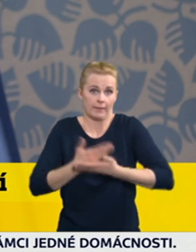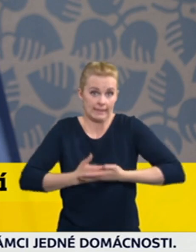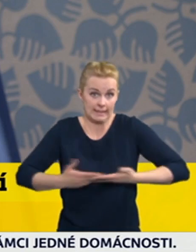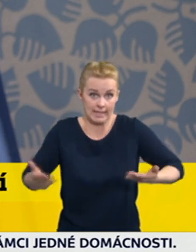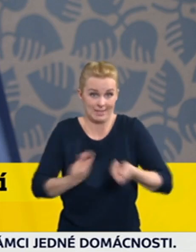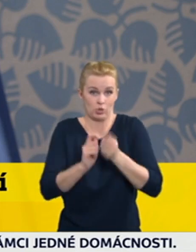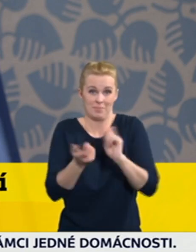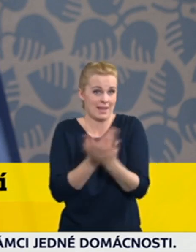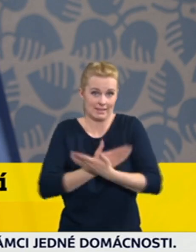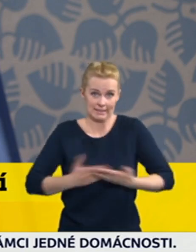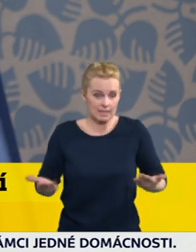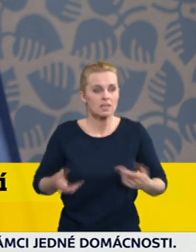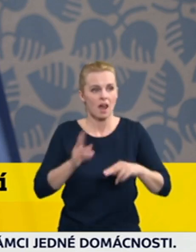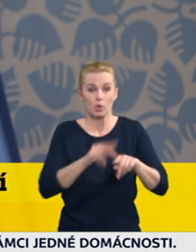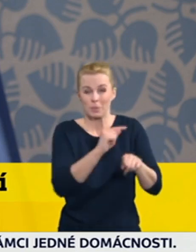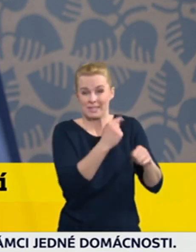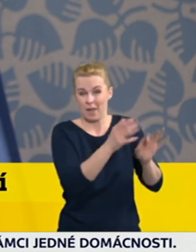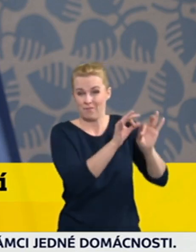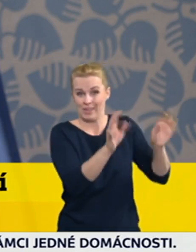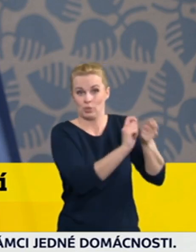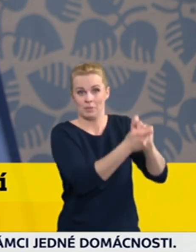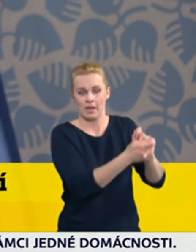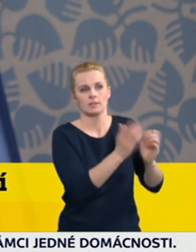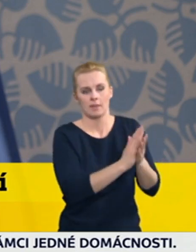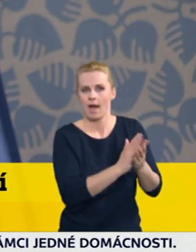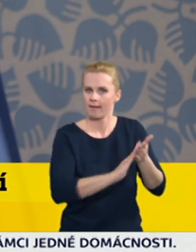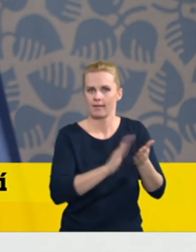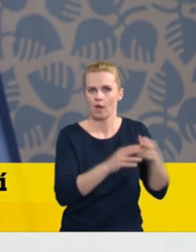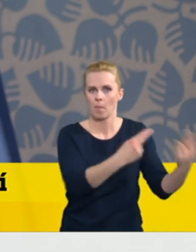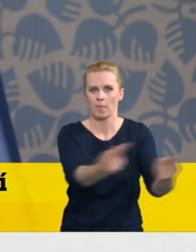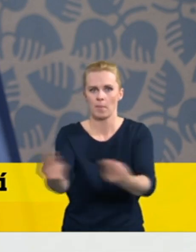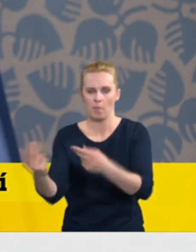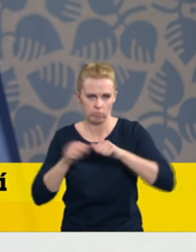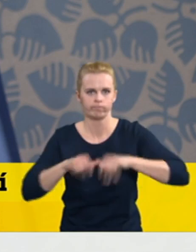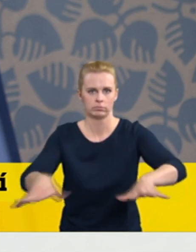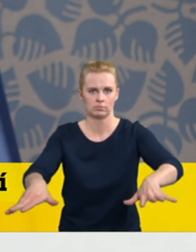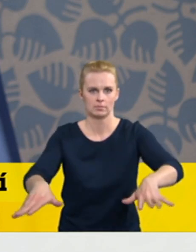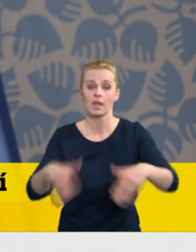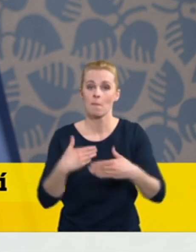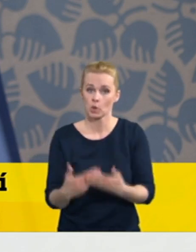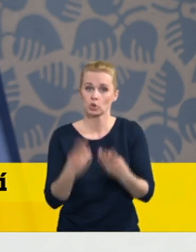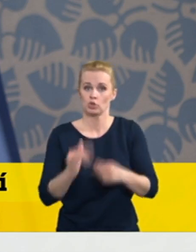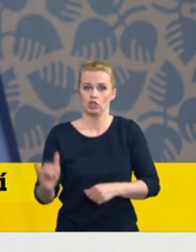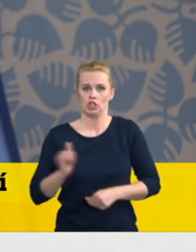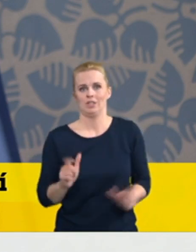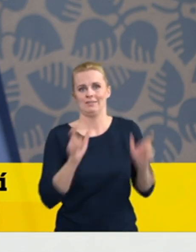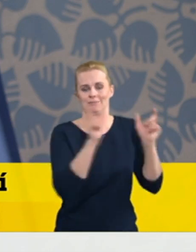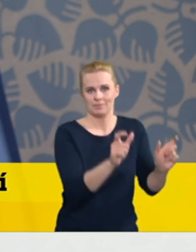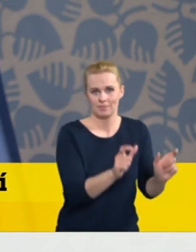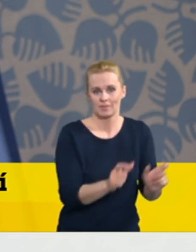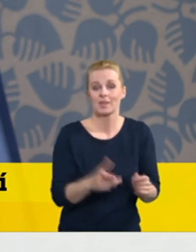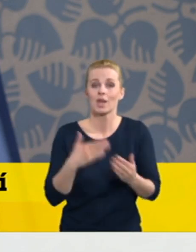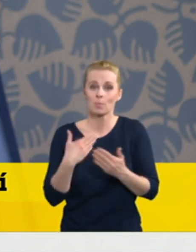dojde k urychlenému šíření. A je na to potřeba reagovat zavčas. A to je i součást, to je i ten